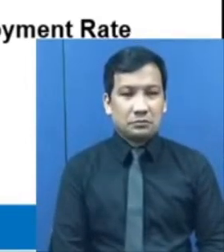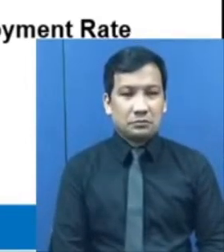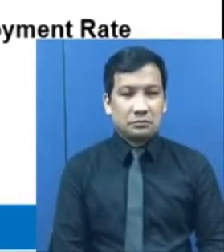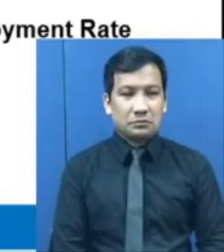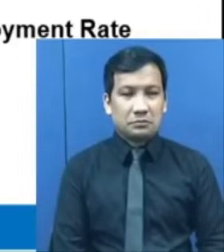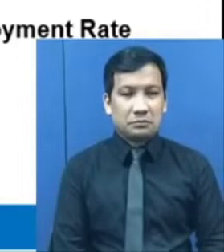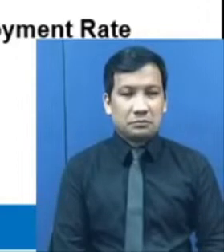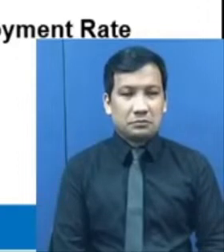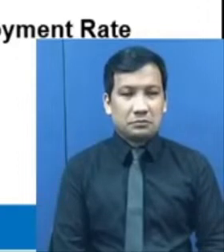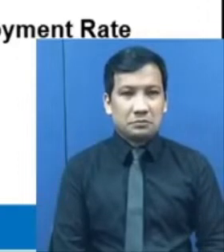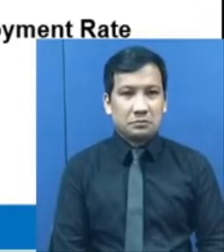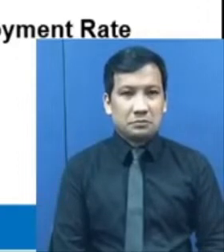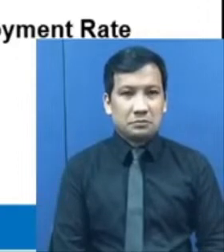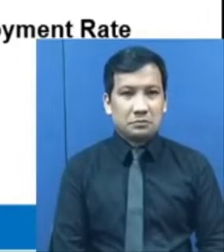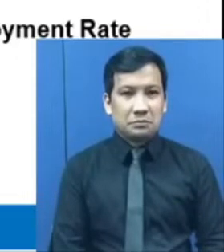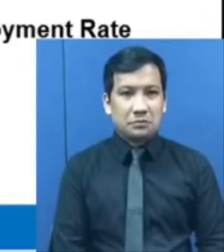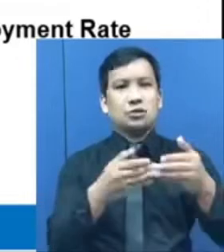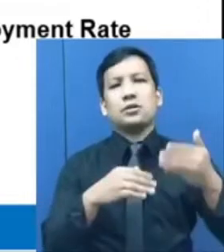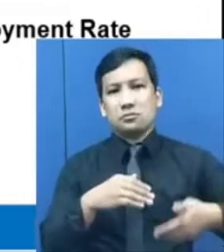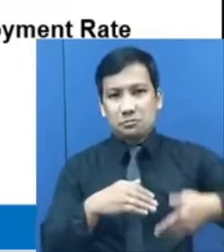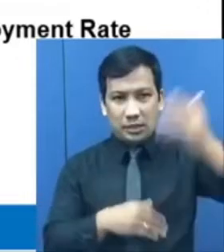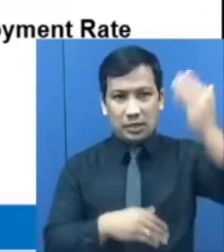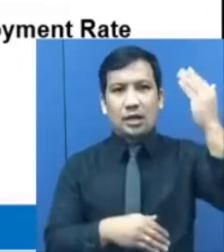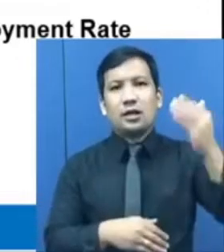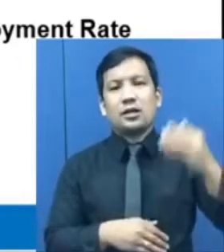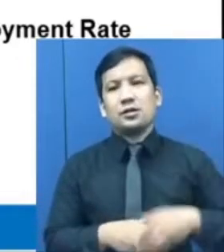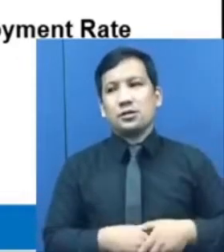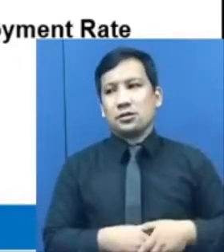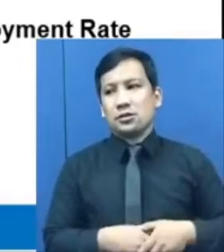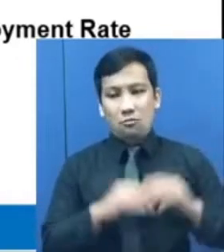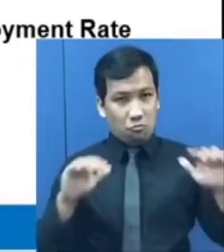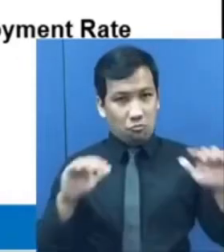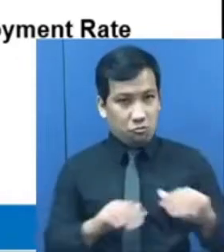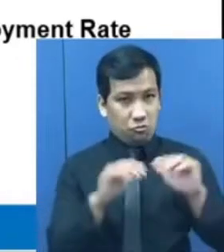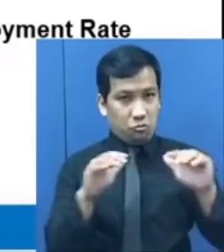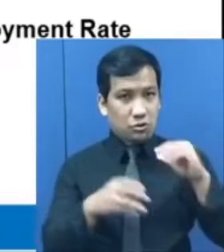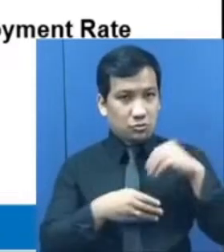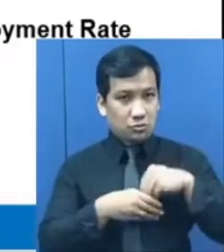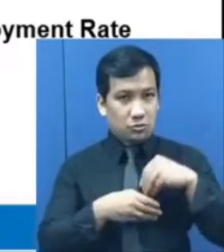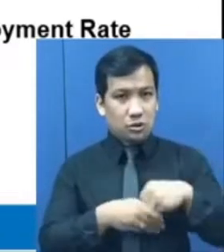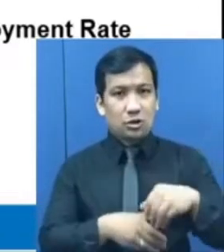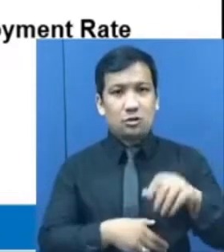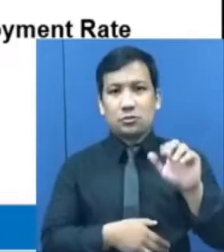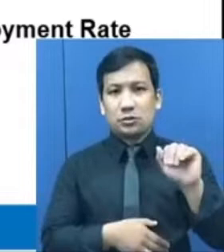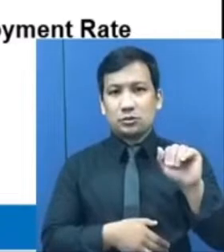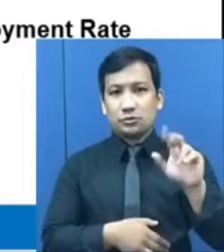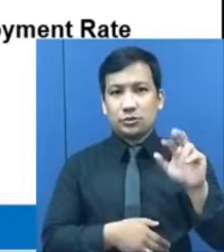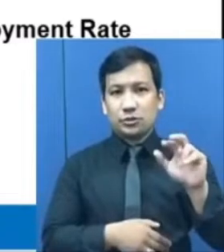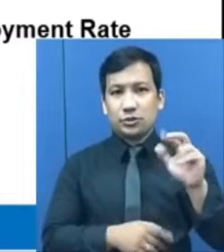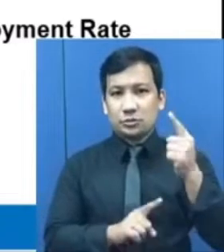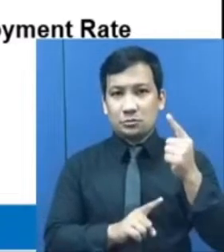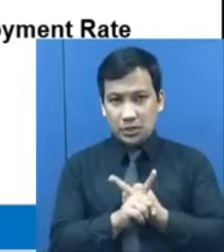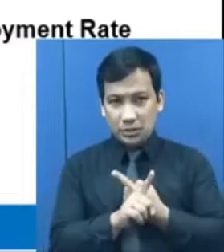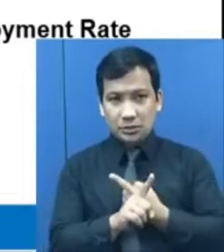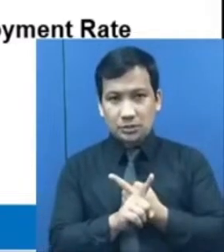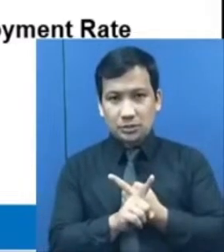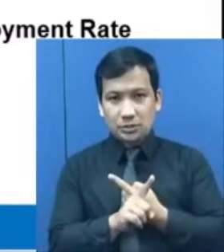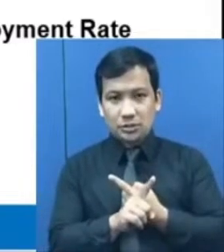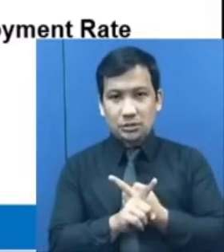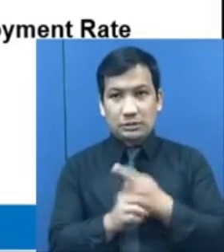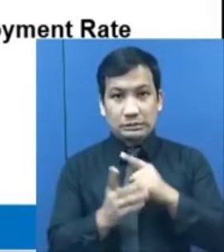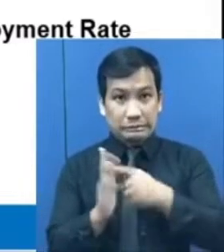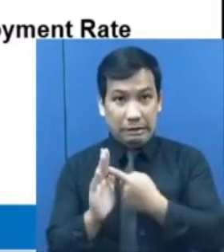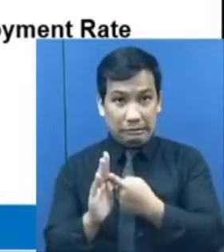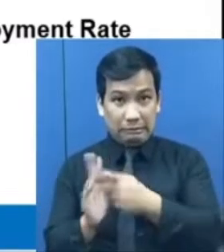Patuloy naman ang pagtaas ng employment rate sa loob ng labing tatlong buwan mula Abril